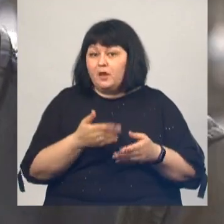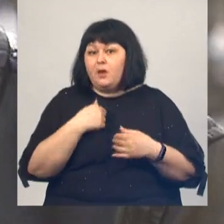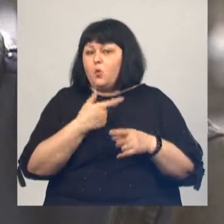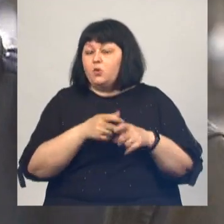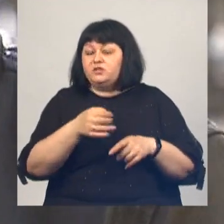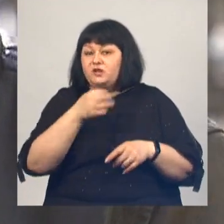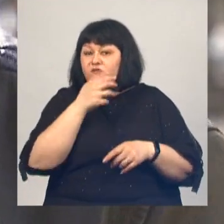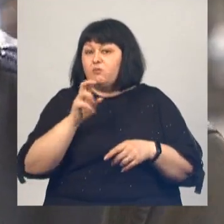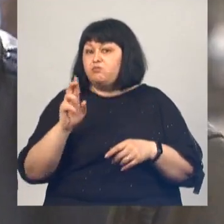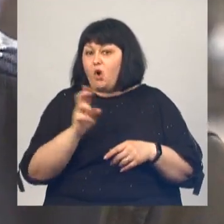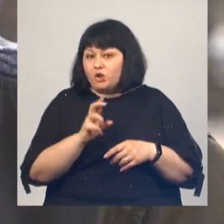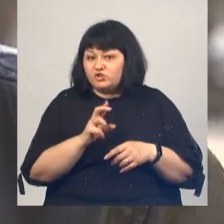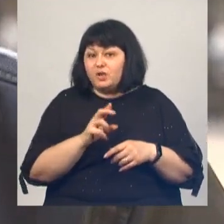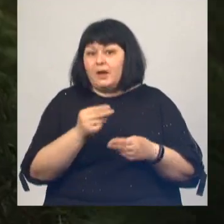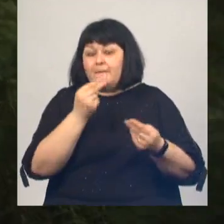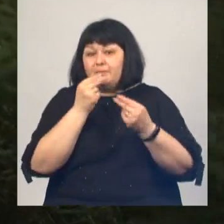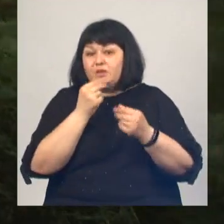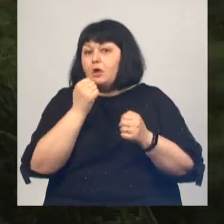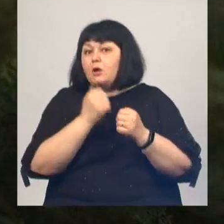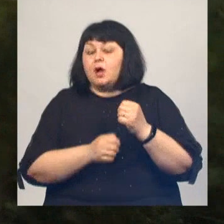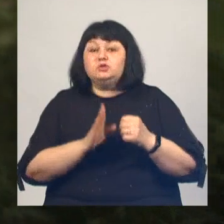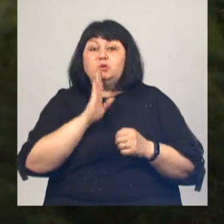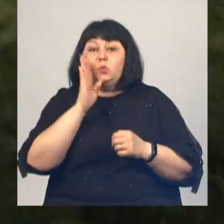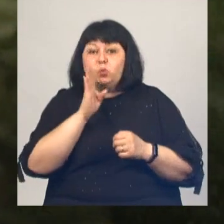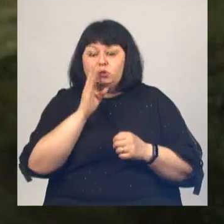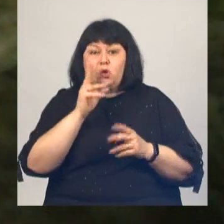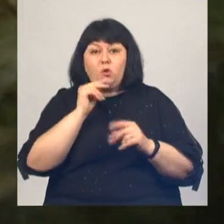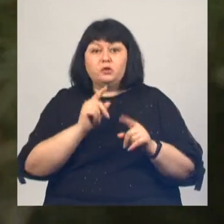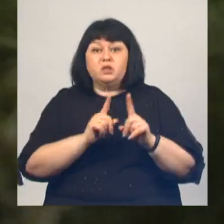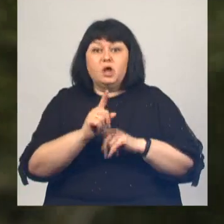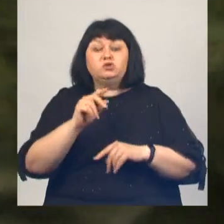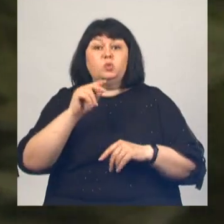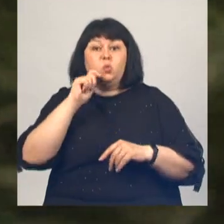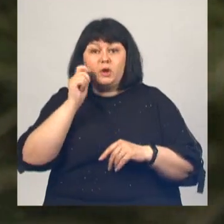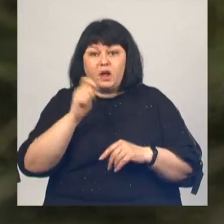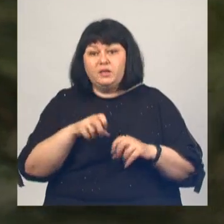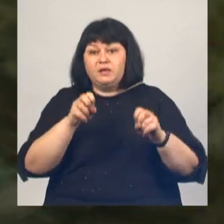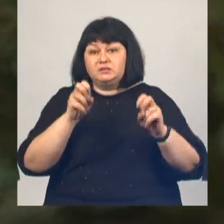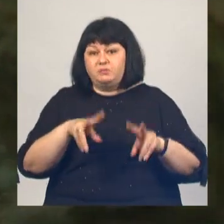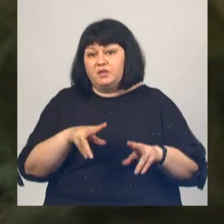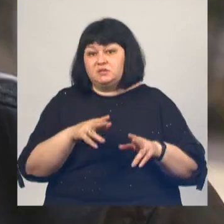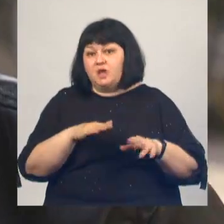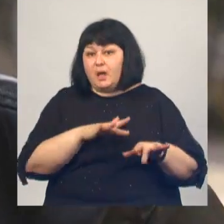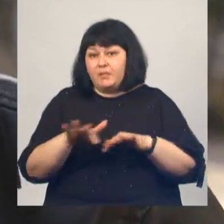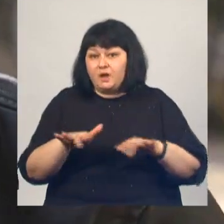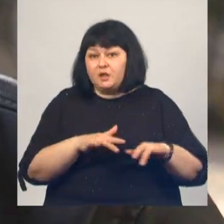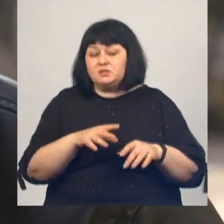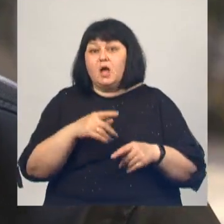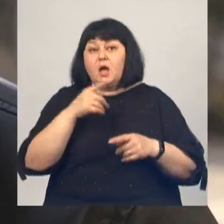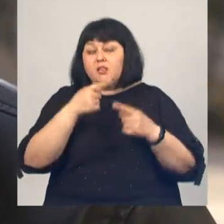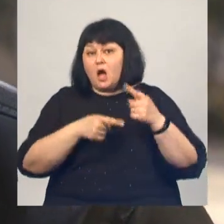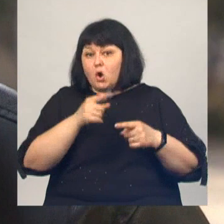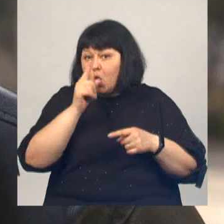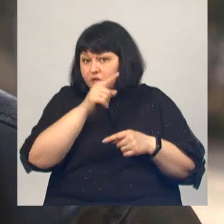борщ. Питаюсь каждое утро. Когда на Украине началась спецоперация, на родине стали переживать за Альфреду. Родственники, конечно